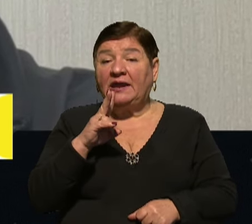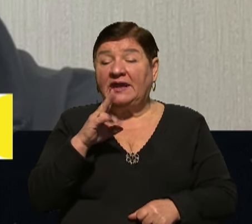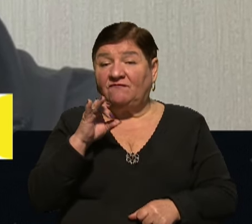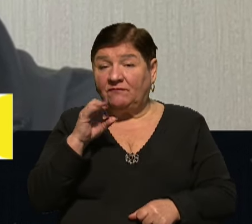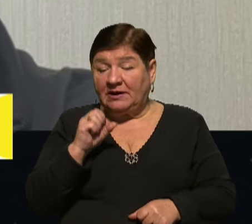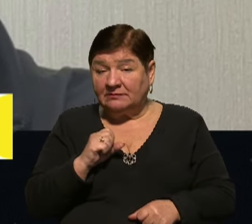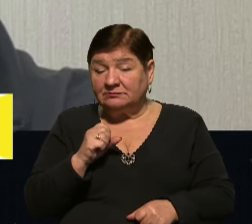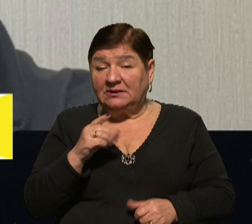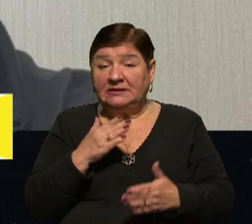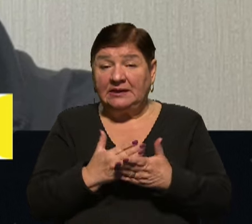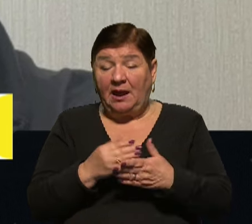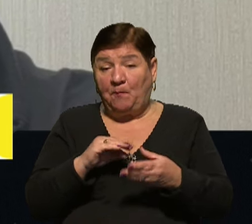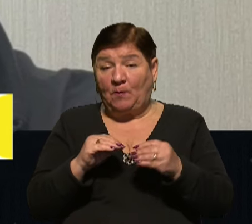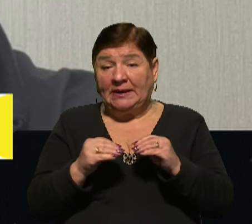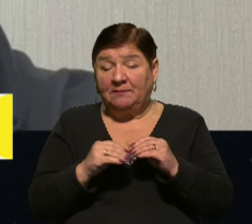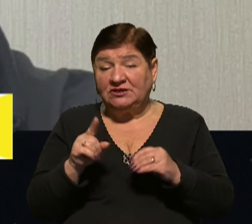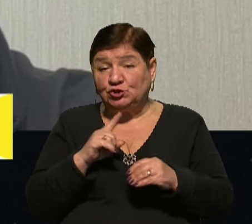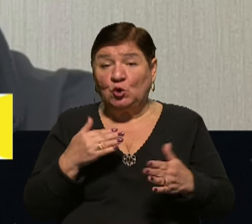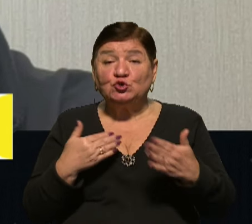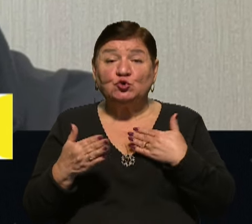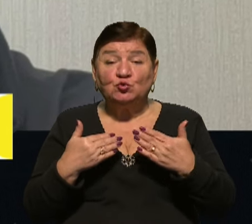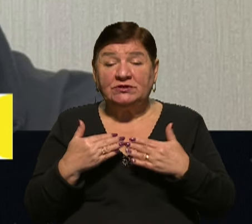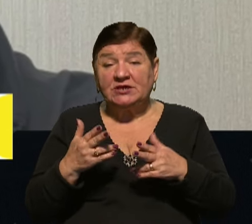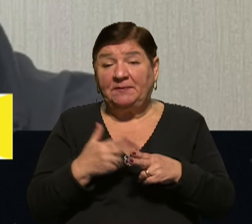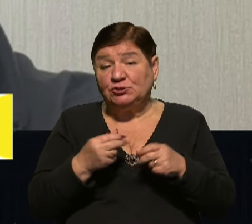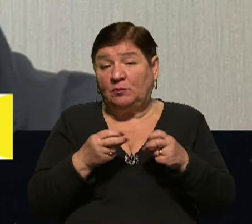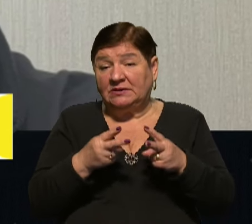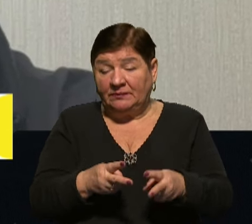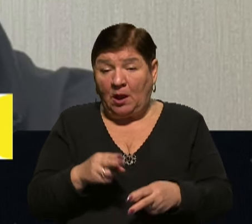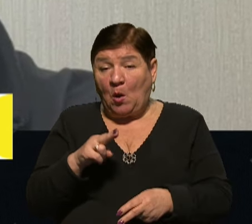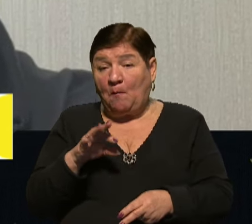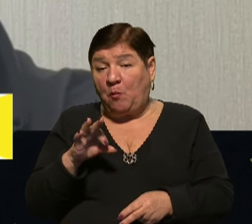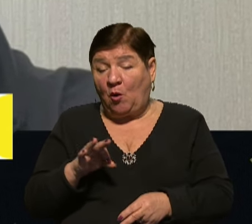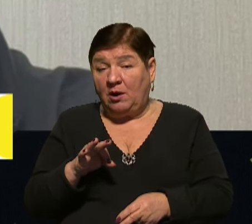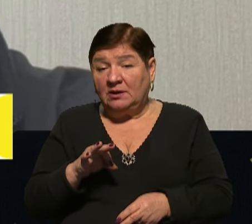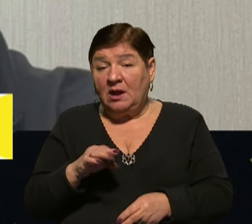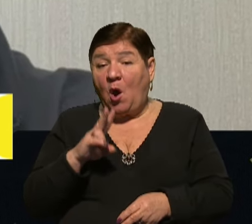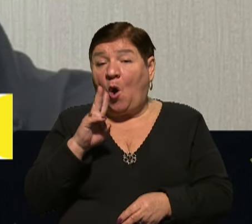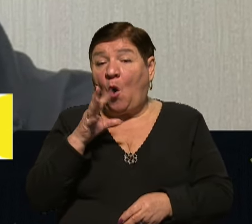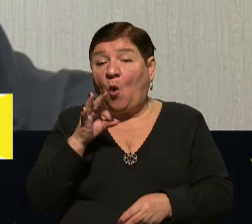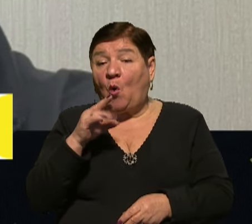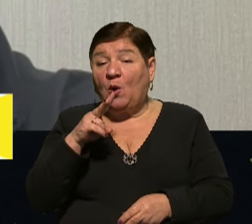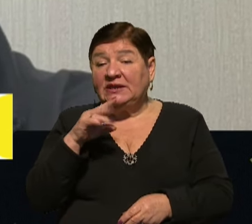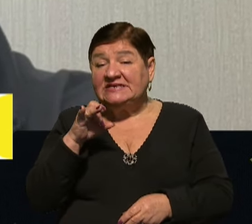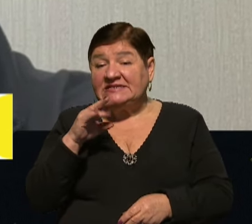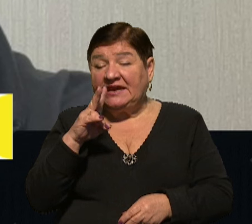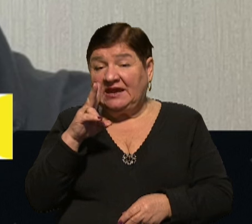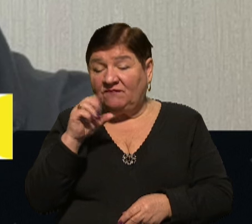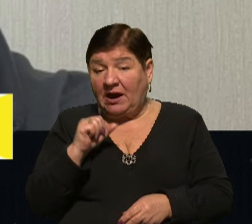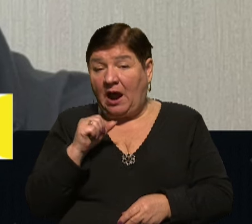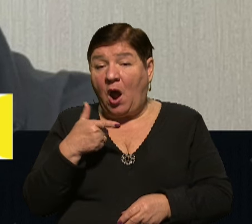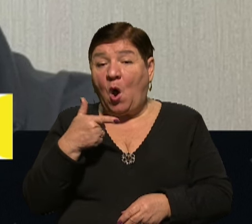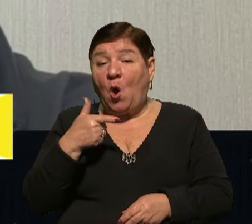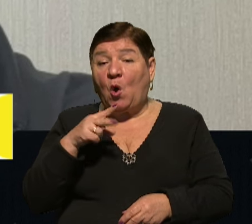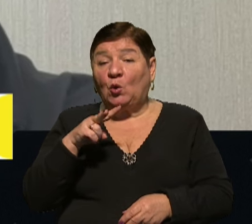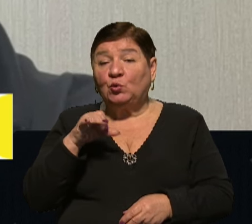певні проблеми, те, що стосуються безпеки у нас по Колісниківці, і далі по Глушківці.